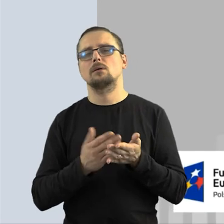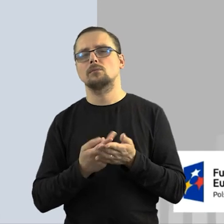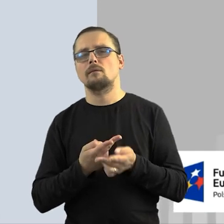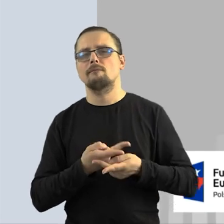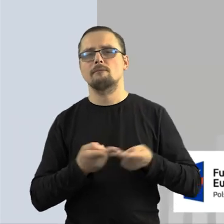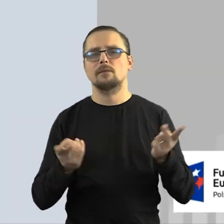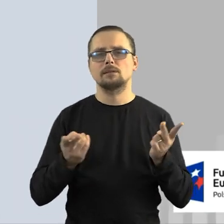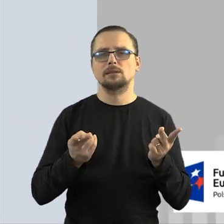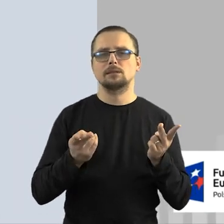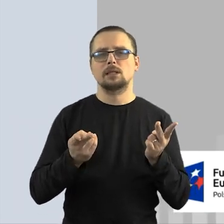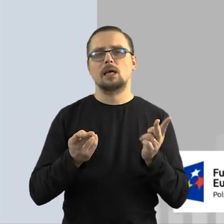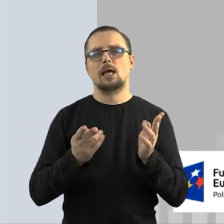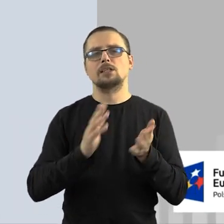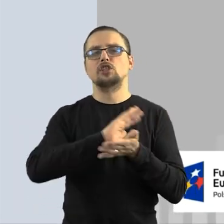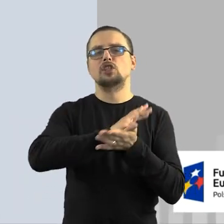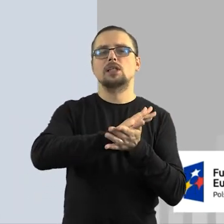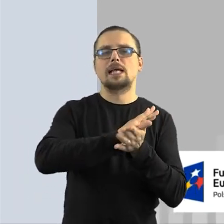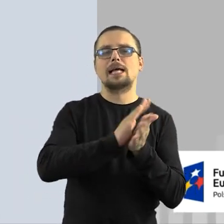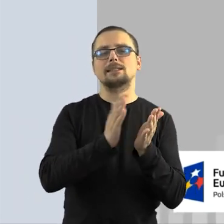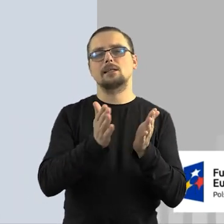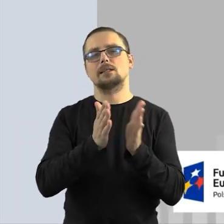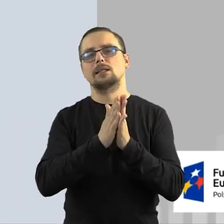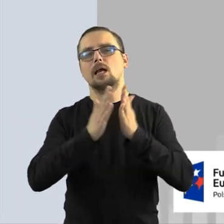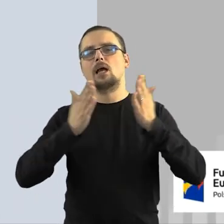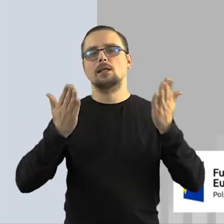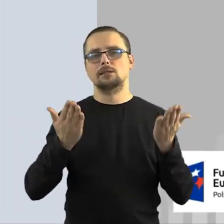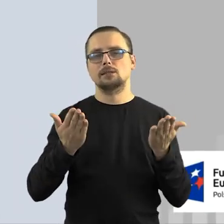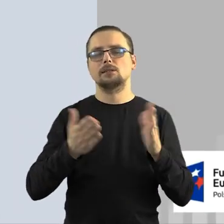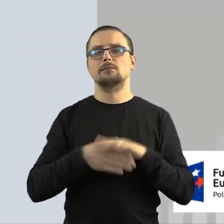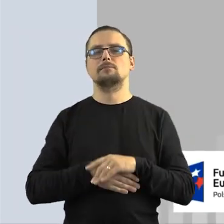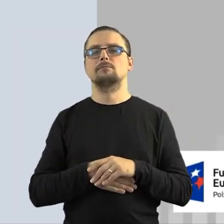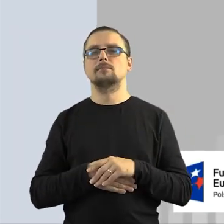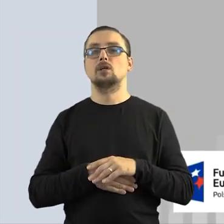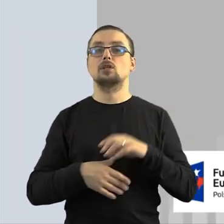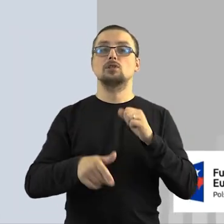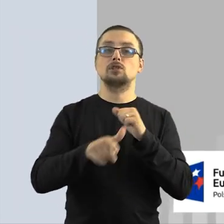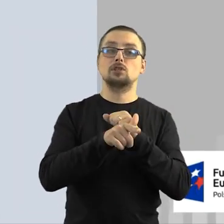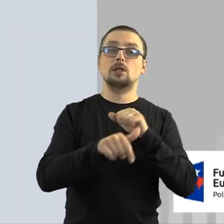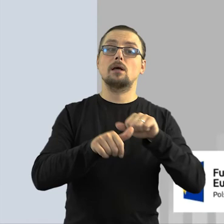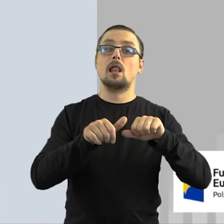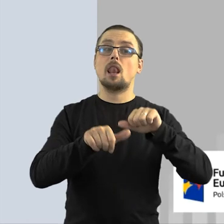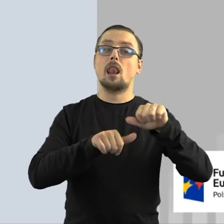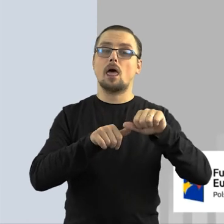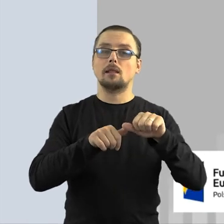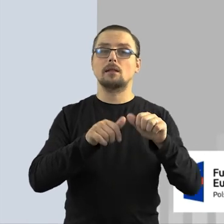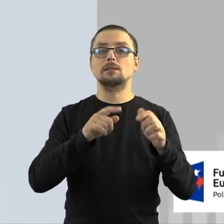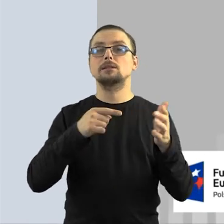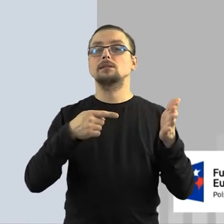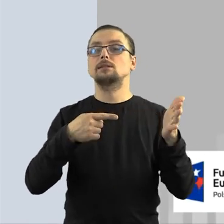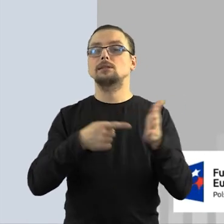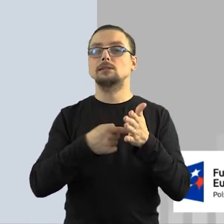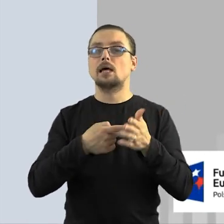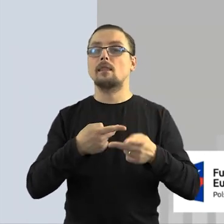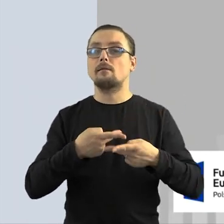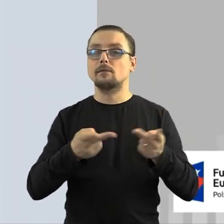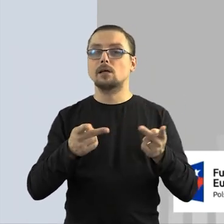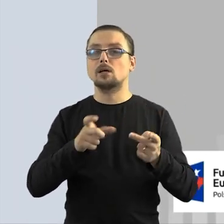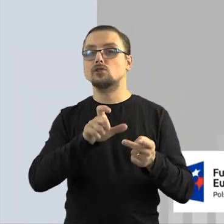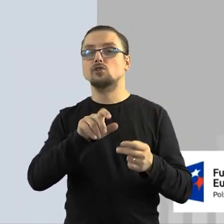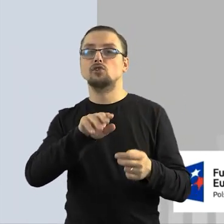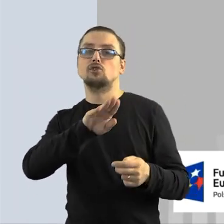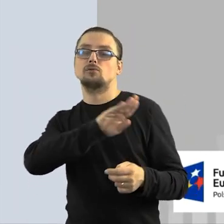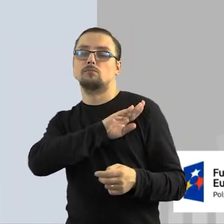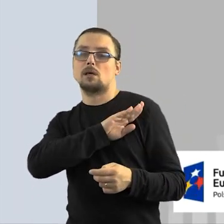A jak wygląda sytuacja w przypadku udostępniania wydawnictw ciągłych, na przykład czasopism, czy bierzemy pod uwagę 70 lat od daty wydania, czy